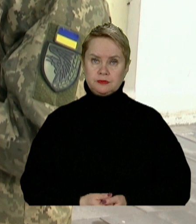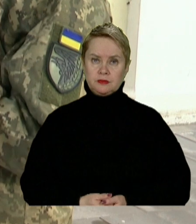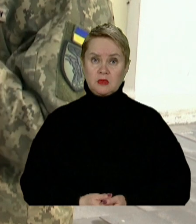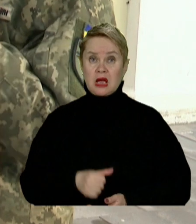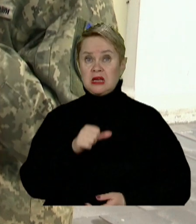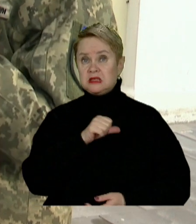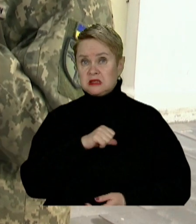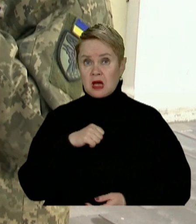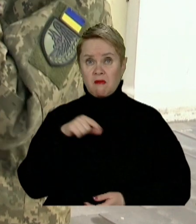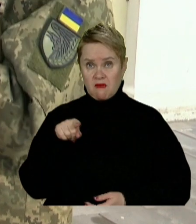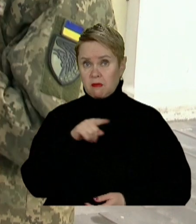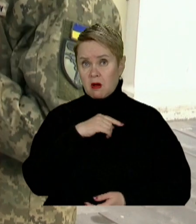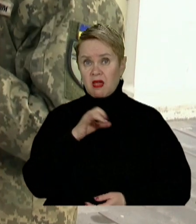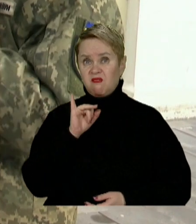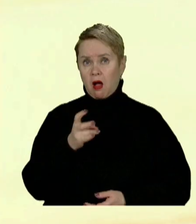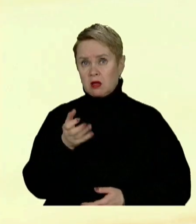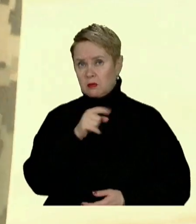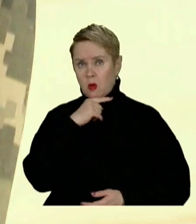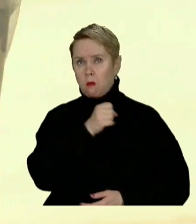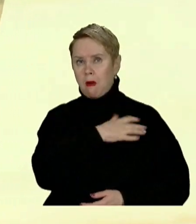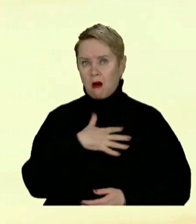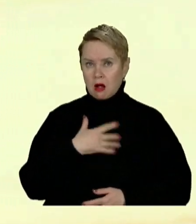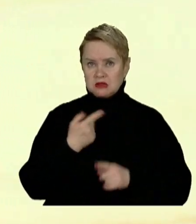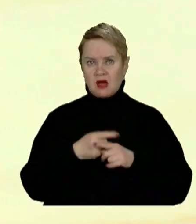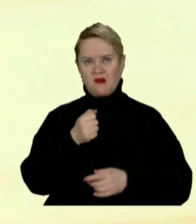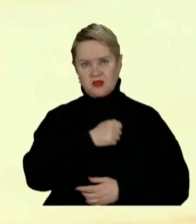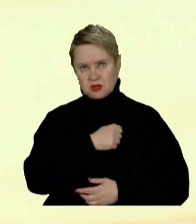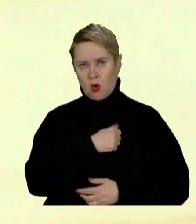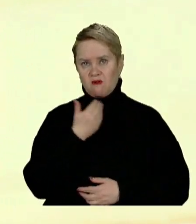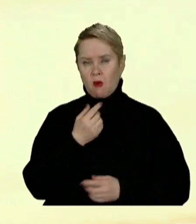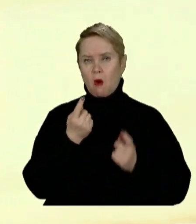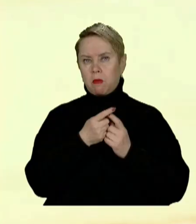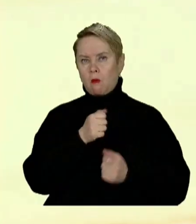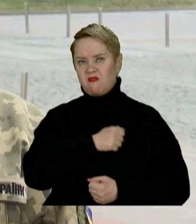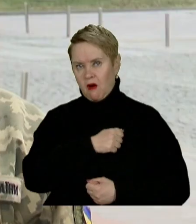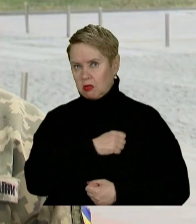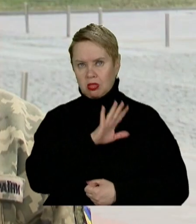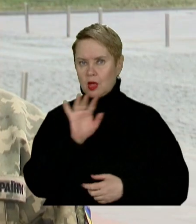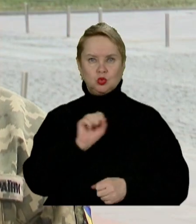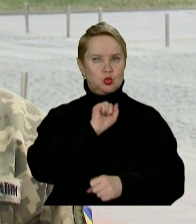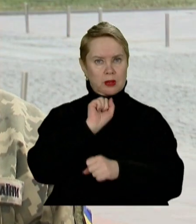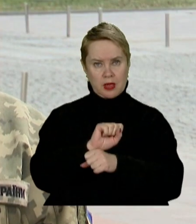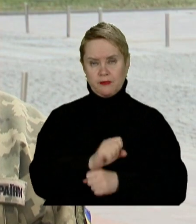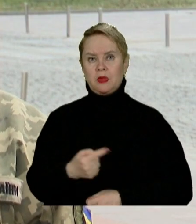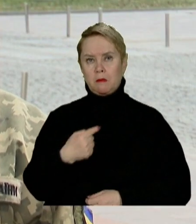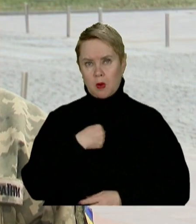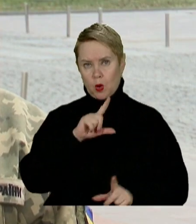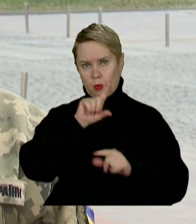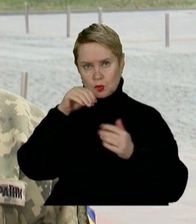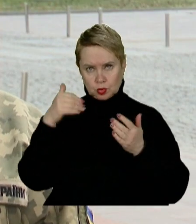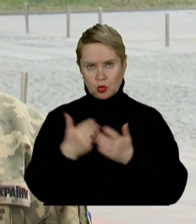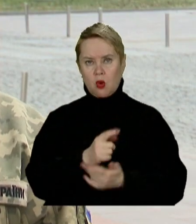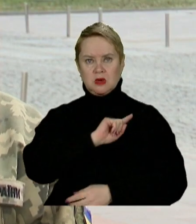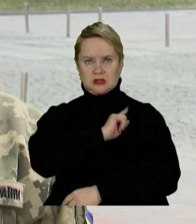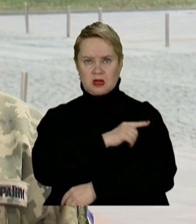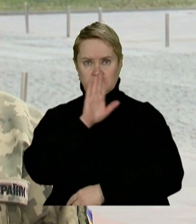Саме Іван вже неодноразово отримував численні поранення, втім це військового та його побратимів не зупиняє. Ми поїдемо з новими